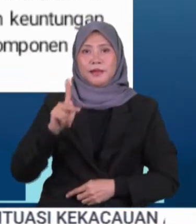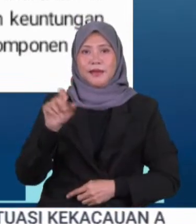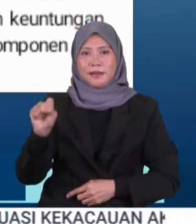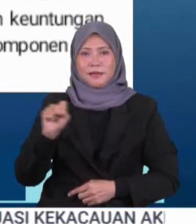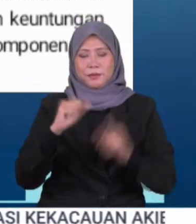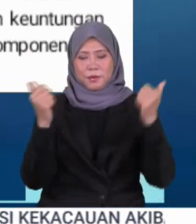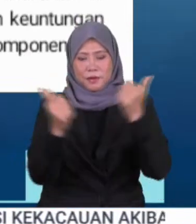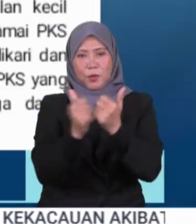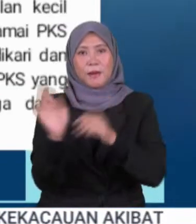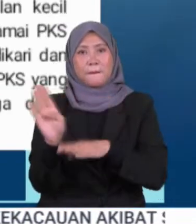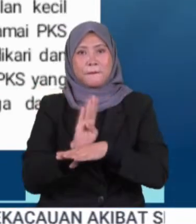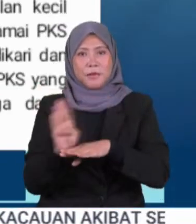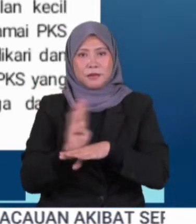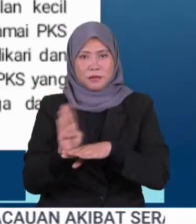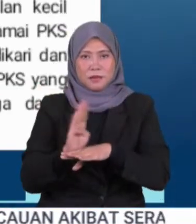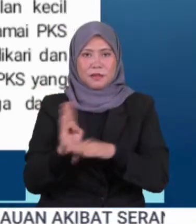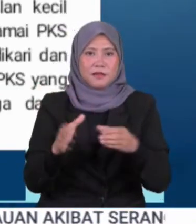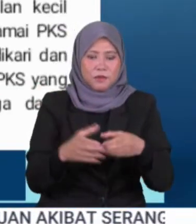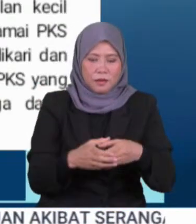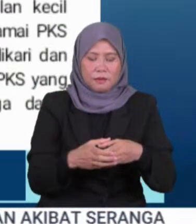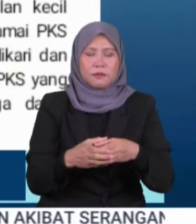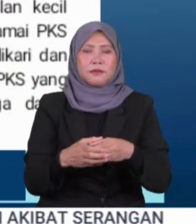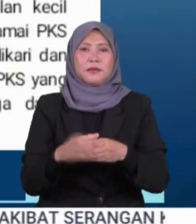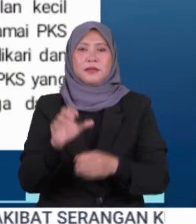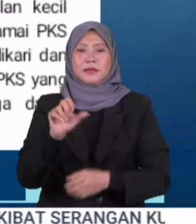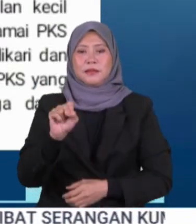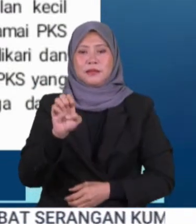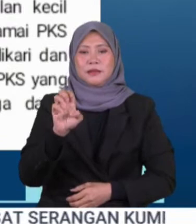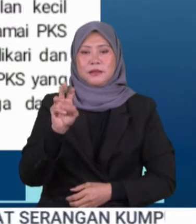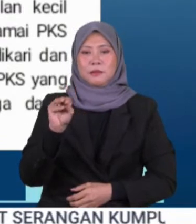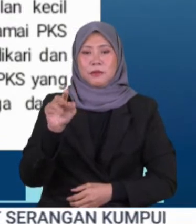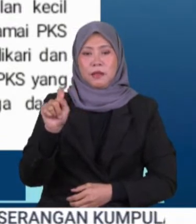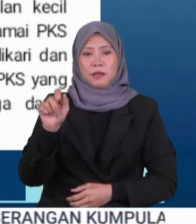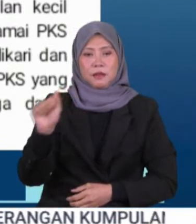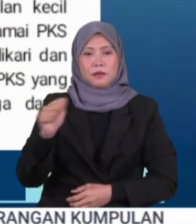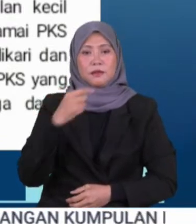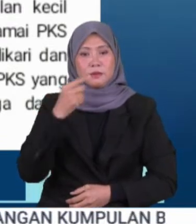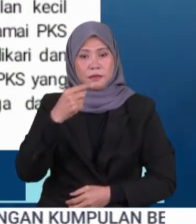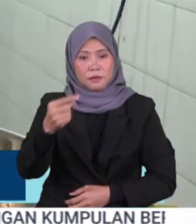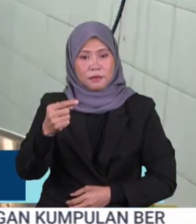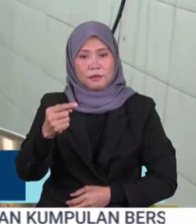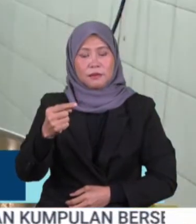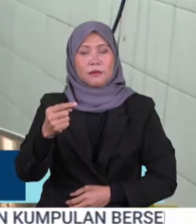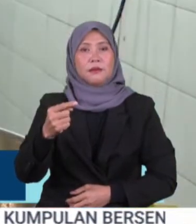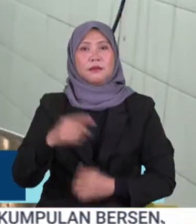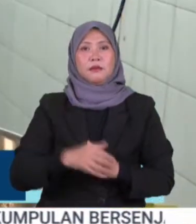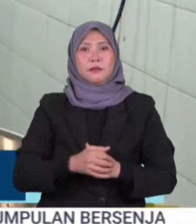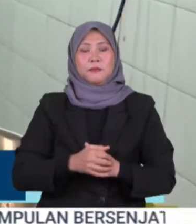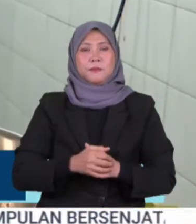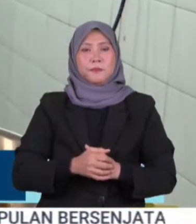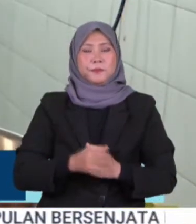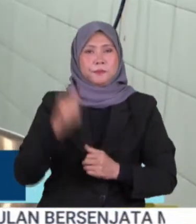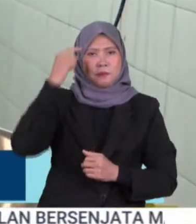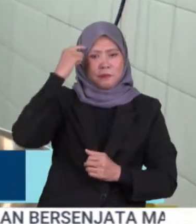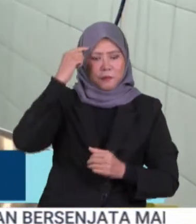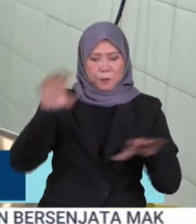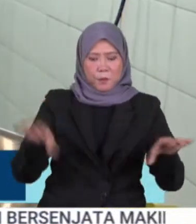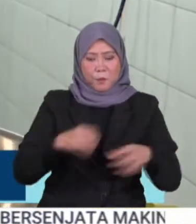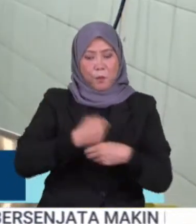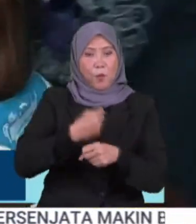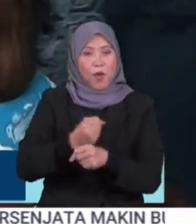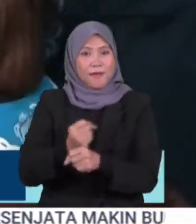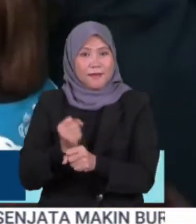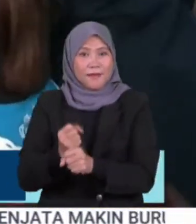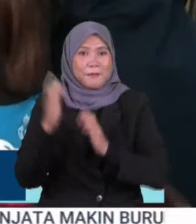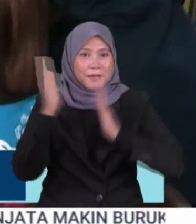Persatuan Perusahaan Kecil dan Sederhana Malaysia Samenta berkata antaranya beralih ke daripada mentaliti buatan Malaysia